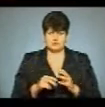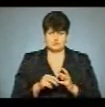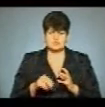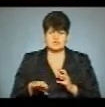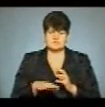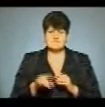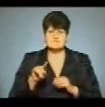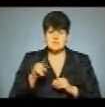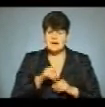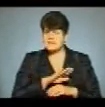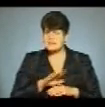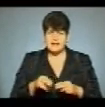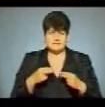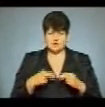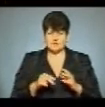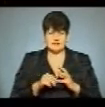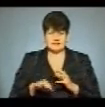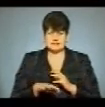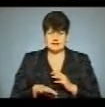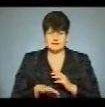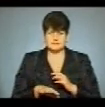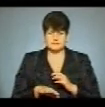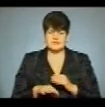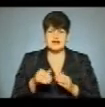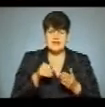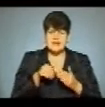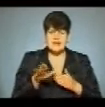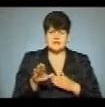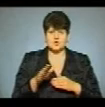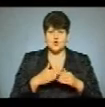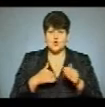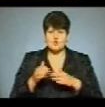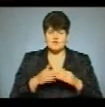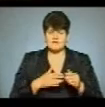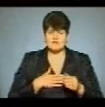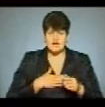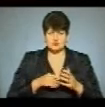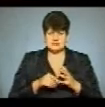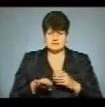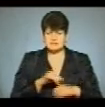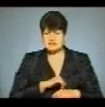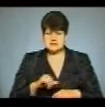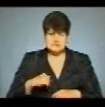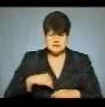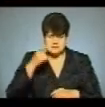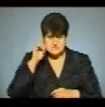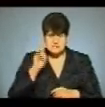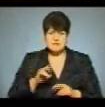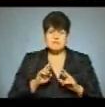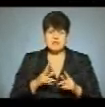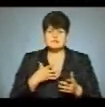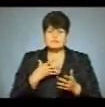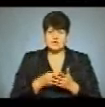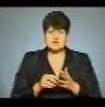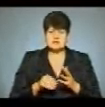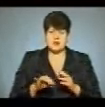Вимагаю не продавати землю. Геть руки від нашої землі. Ми самі знаємо, як свою